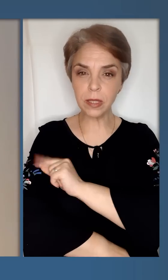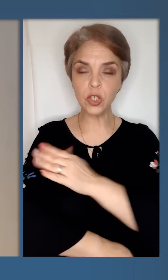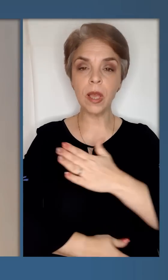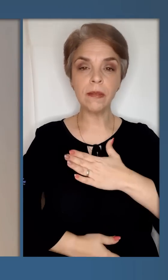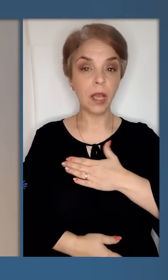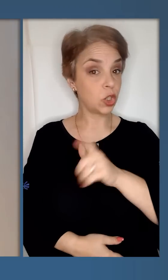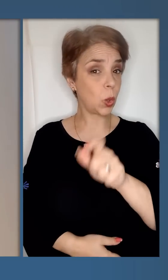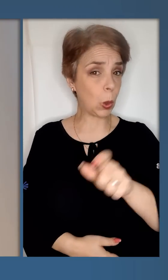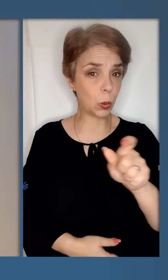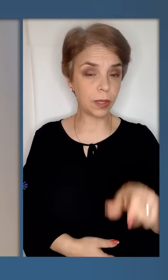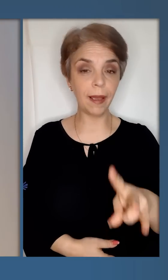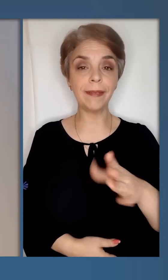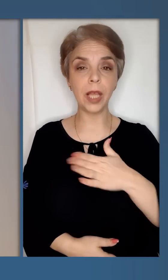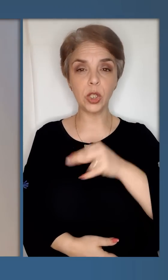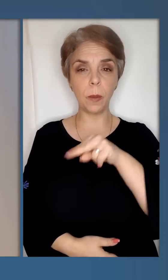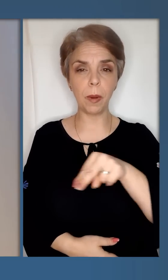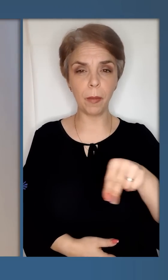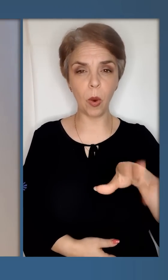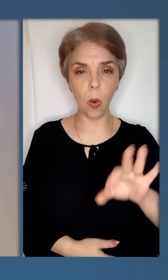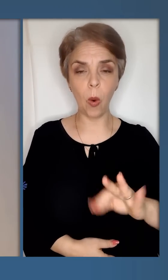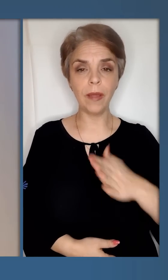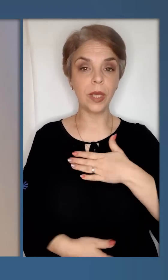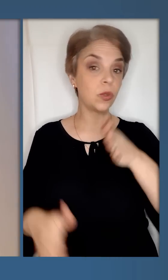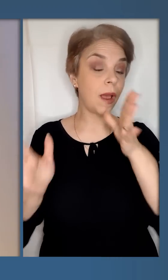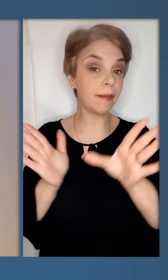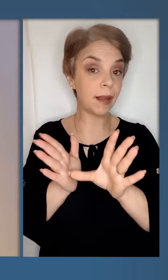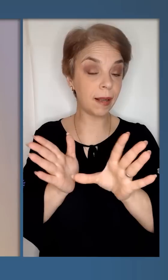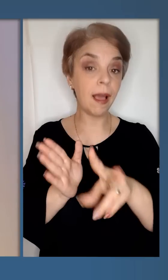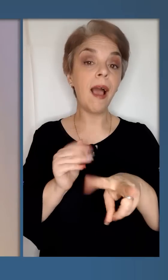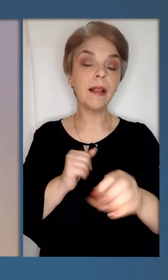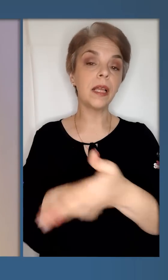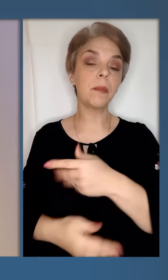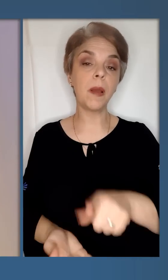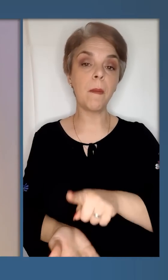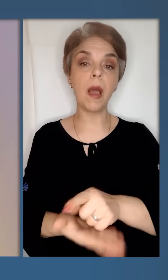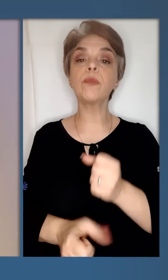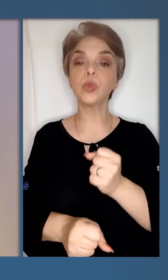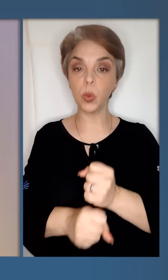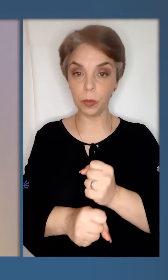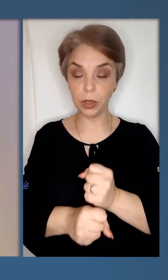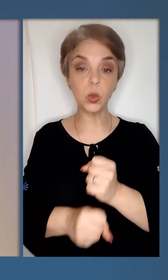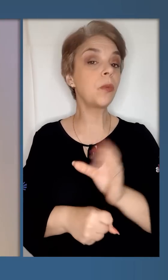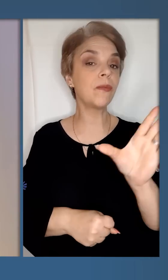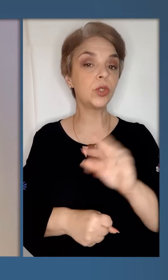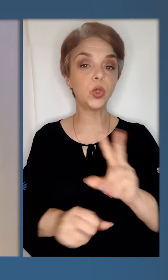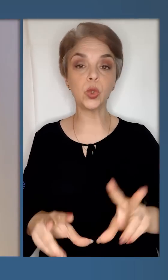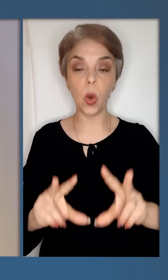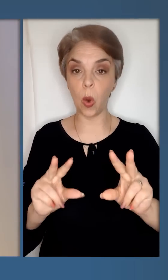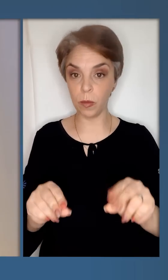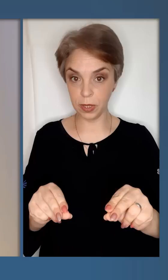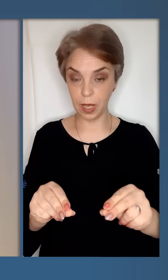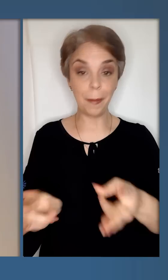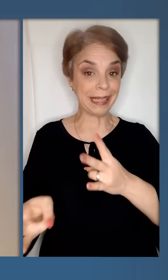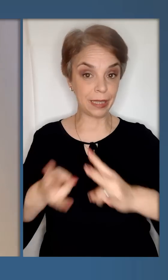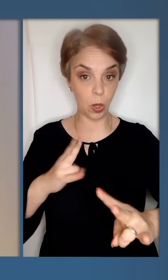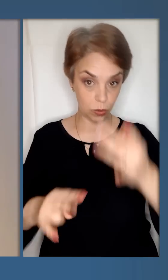наших людей, нашої ППУ, нашої енергетики. Але ми маємо зробити і зробимо все, що бійцями та